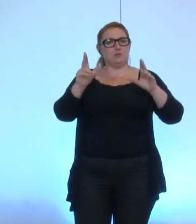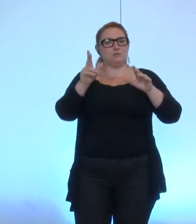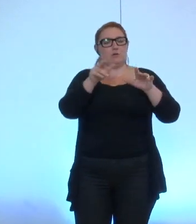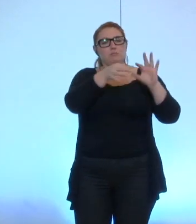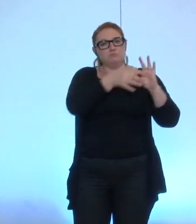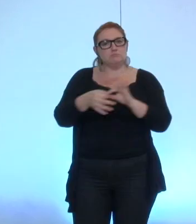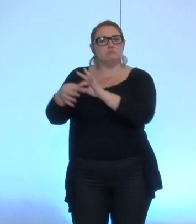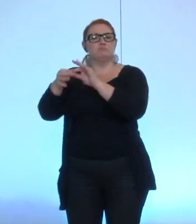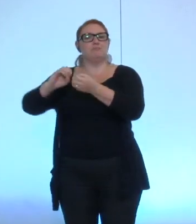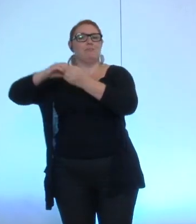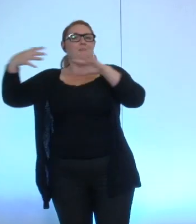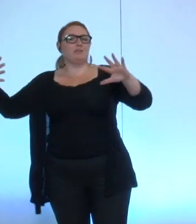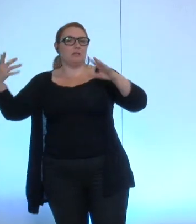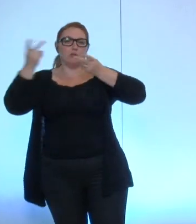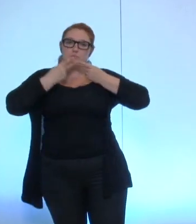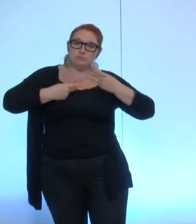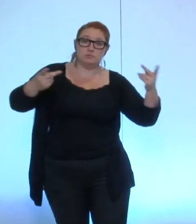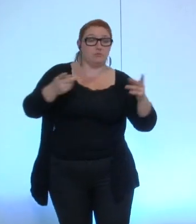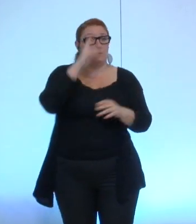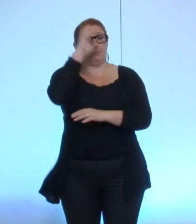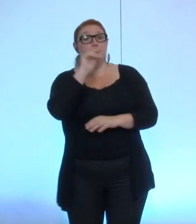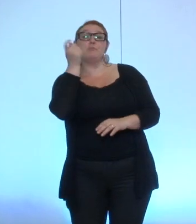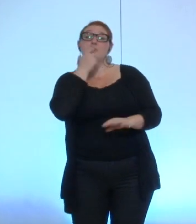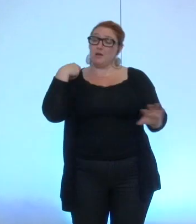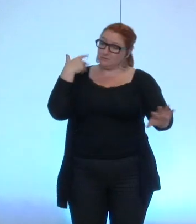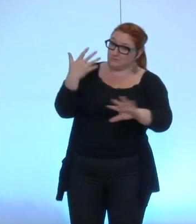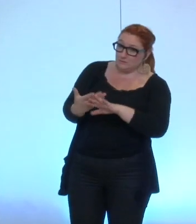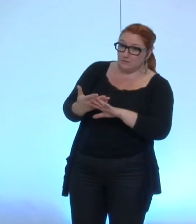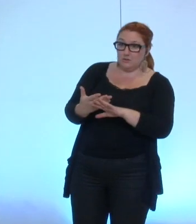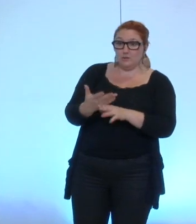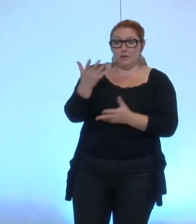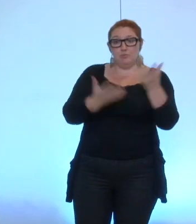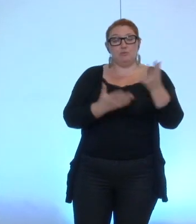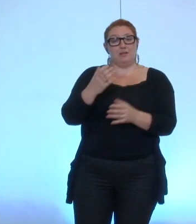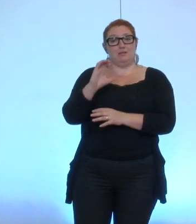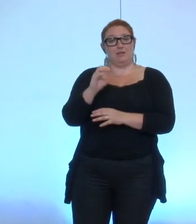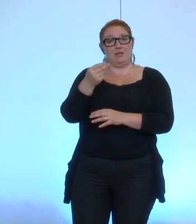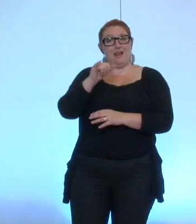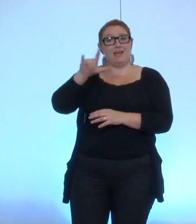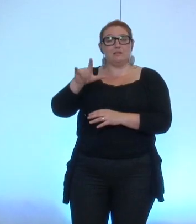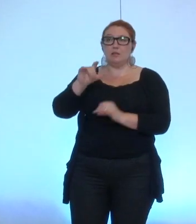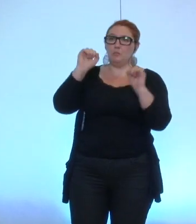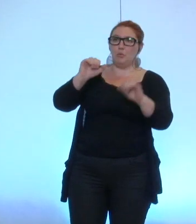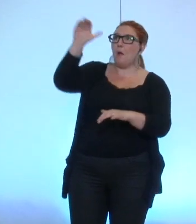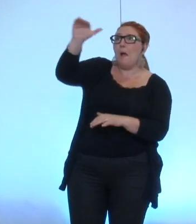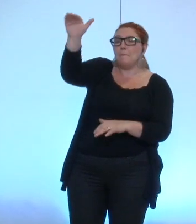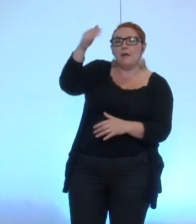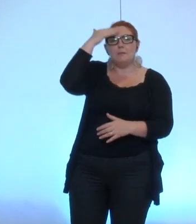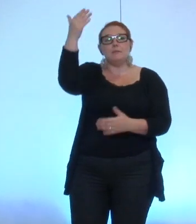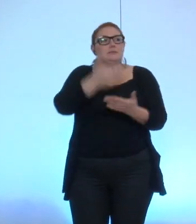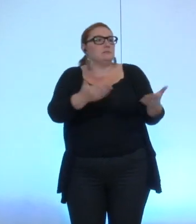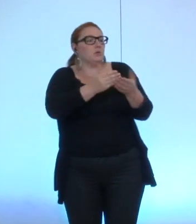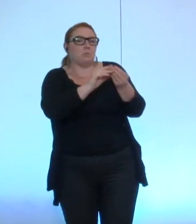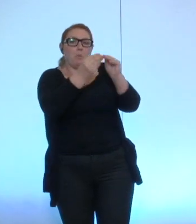dernières, depuis maintenant le mois de mars, et la saisine éventuelle d'organismes comme la CNIL en cas de problème sur l'utilisation